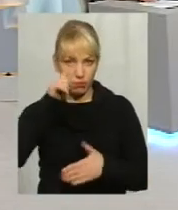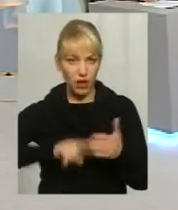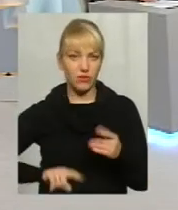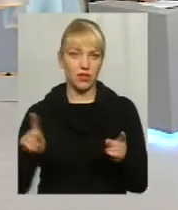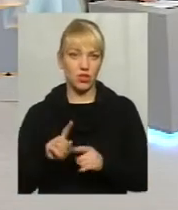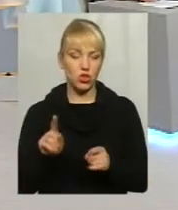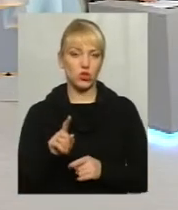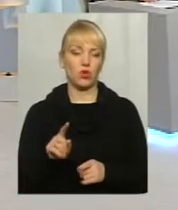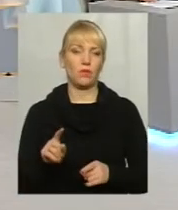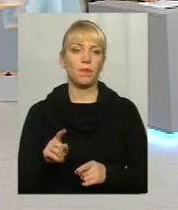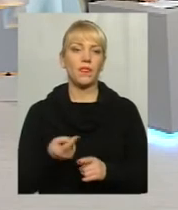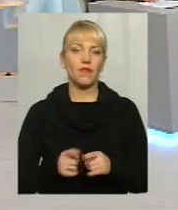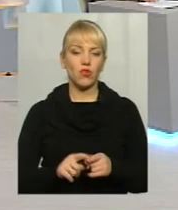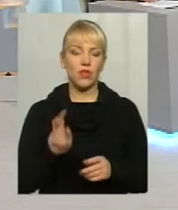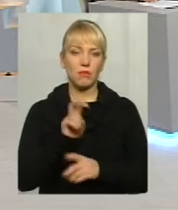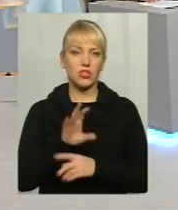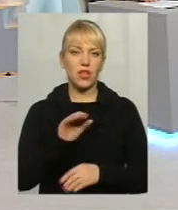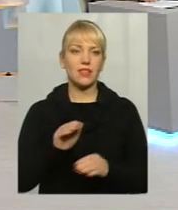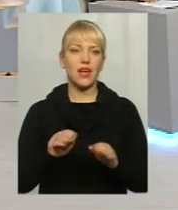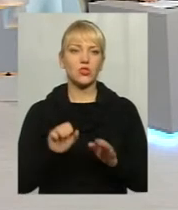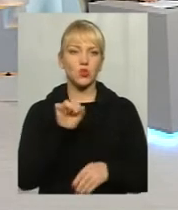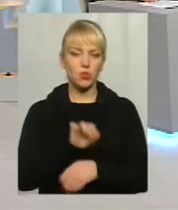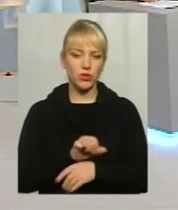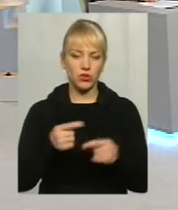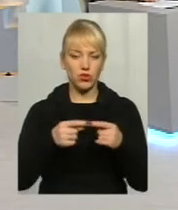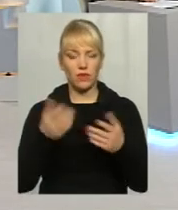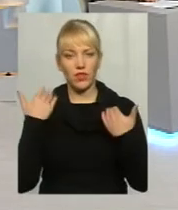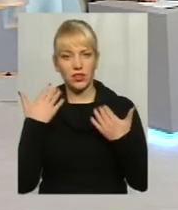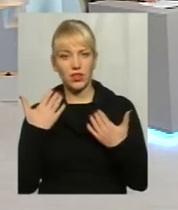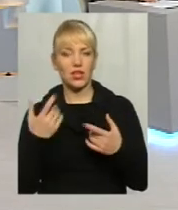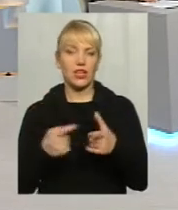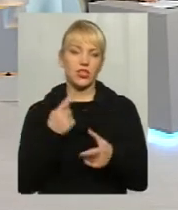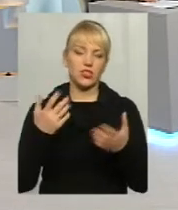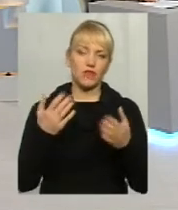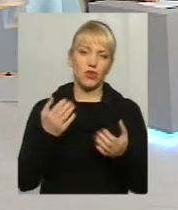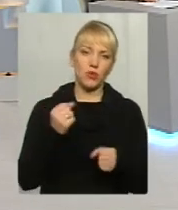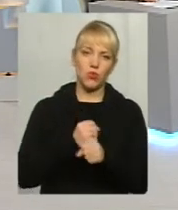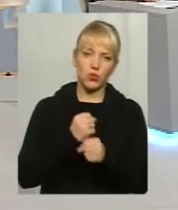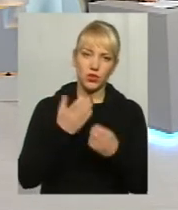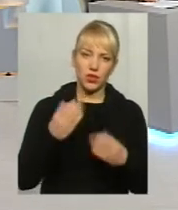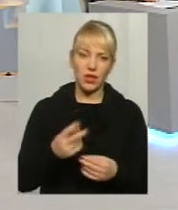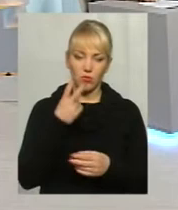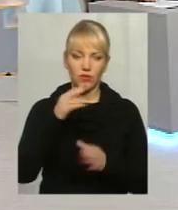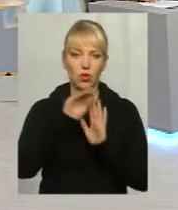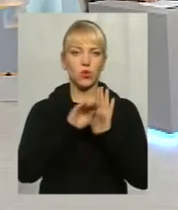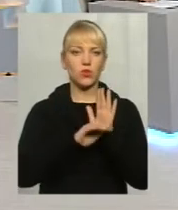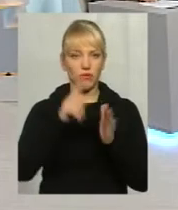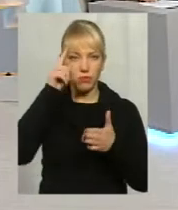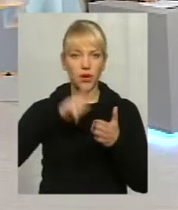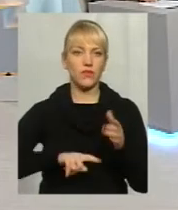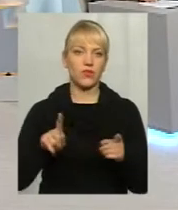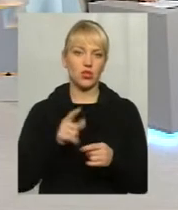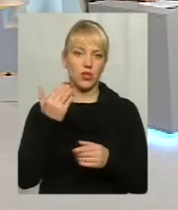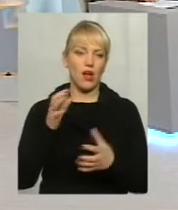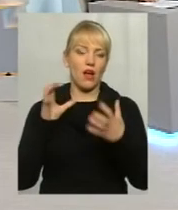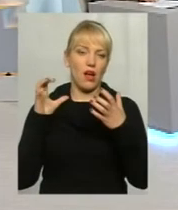що вона прийшла на зупинку чи то вихідній день, чи то будній день подивилася росла, то певно, що її автобус прийде. От